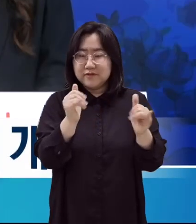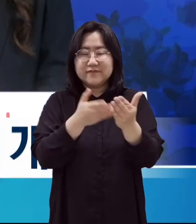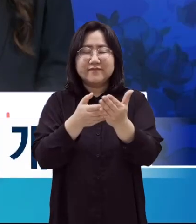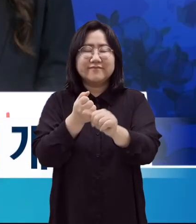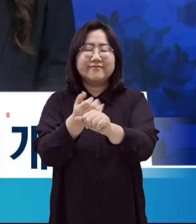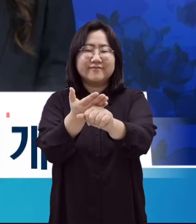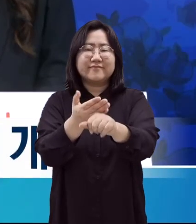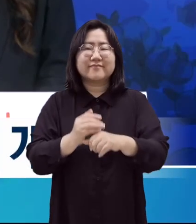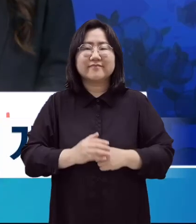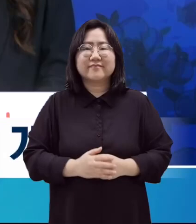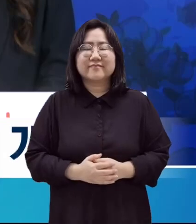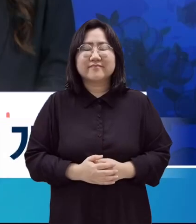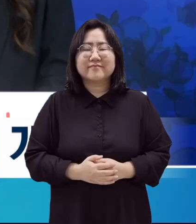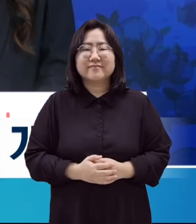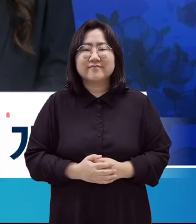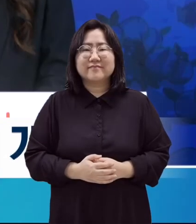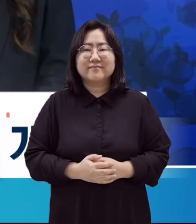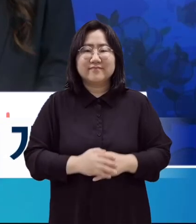주무관님 안녕하세요.